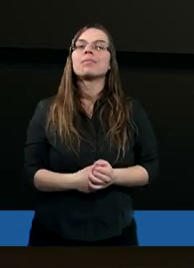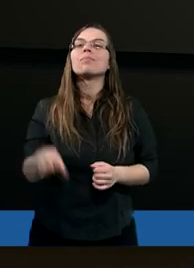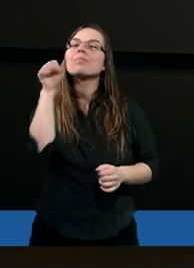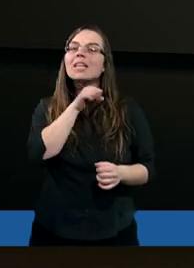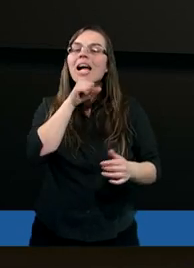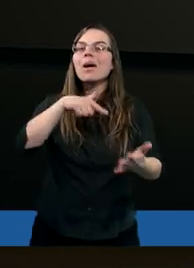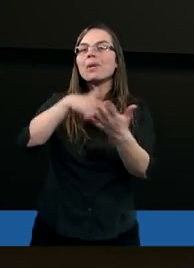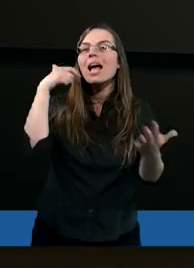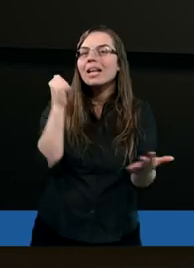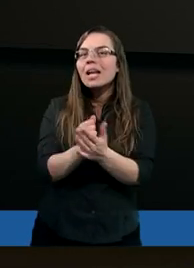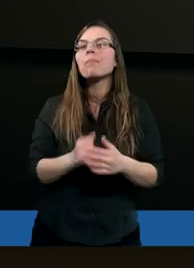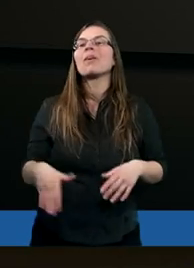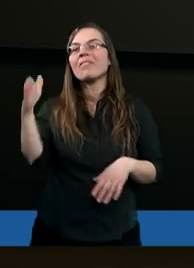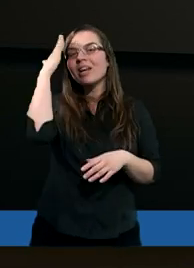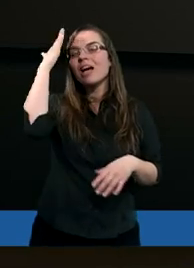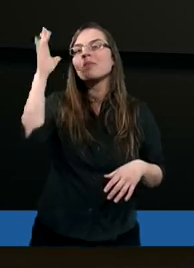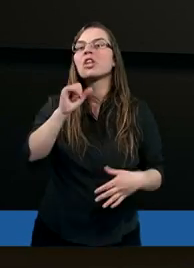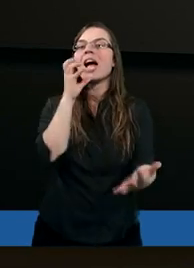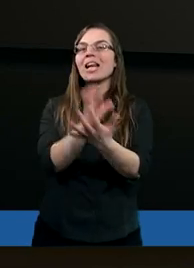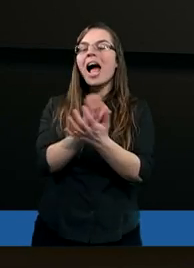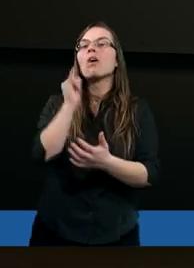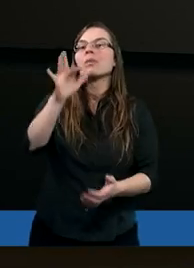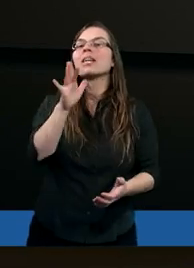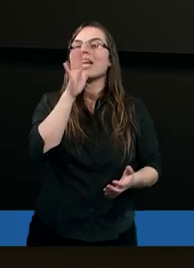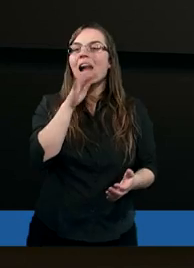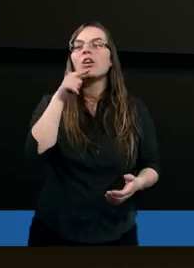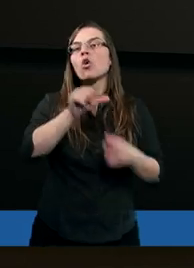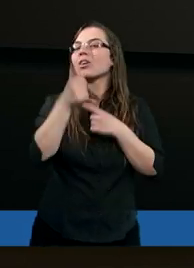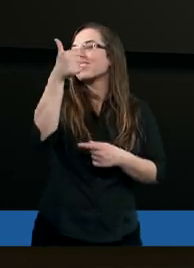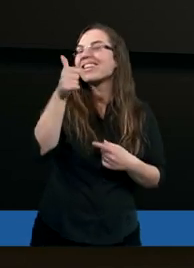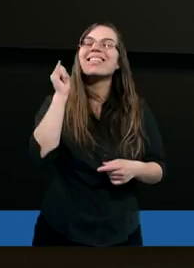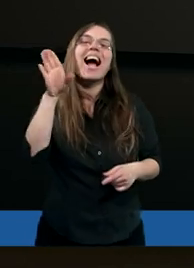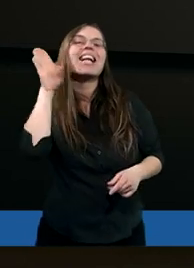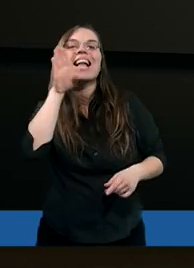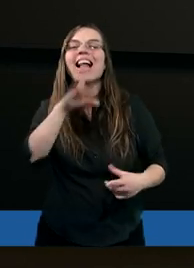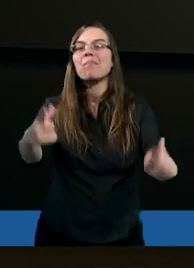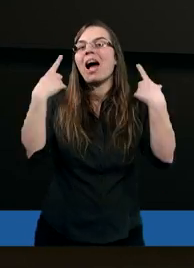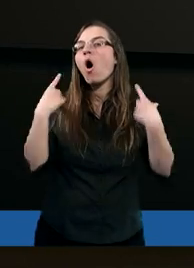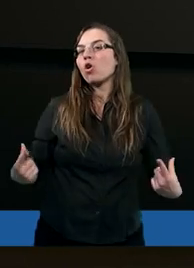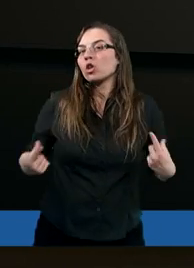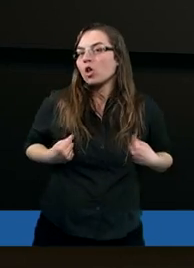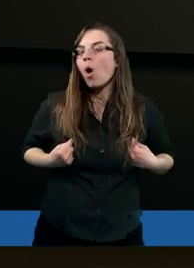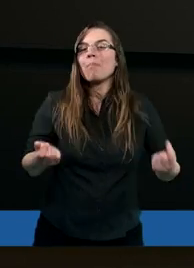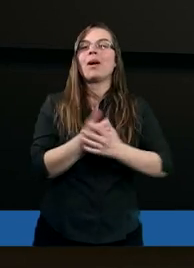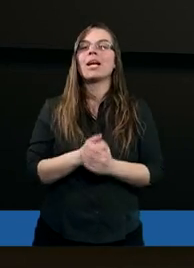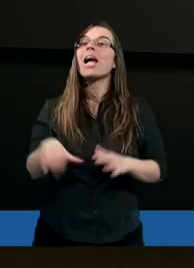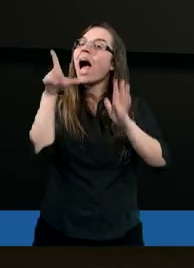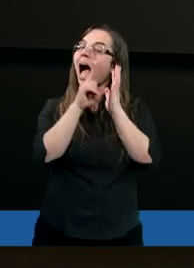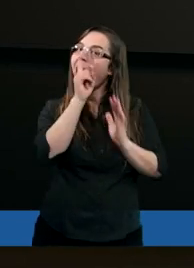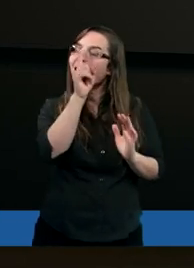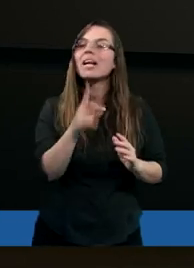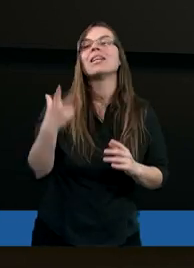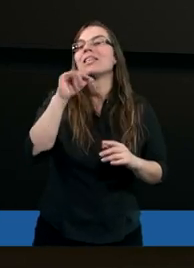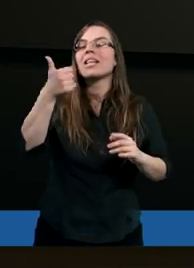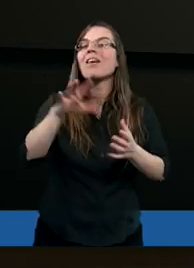W Starym Testamencie wiemy, że Jakub i Izrael to jest jedna i ta sama osoba. Ale